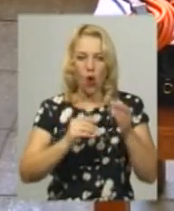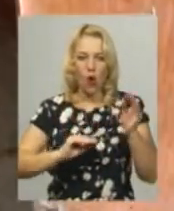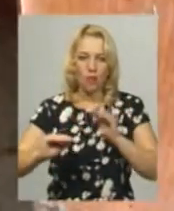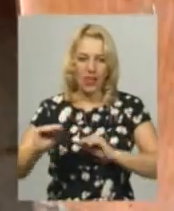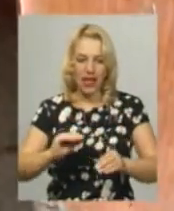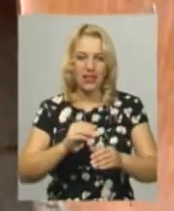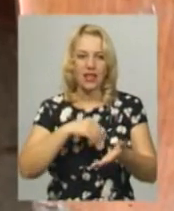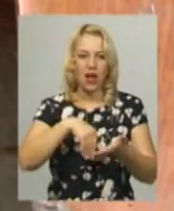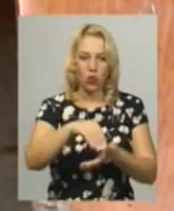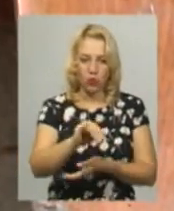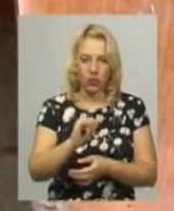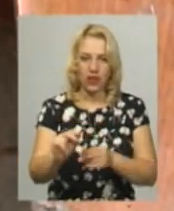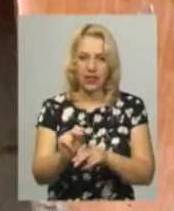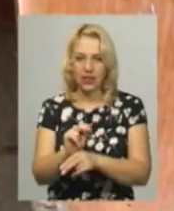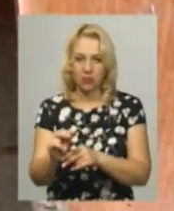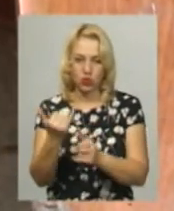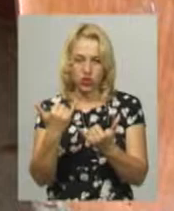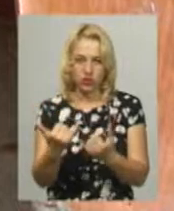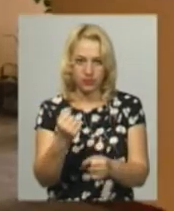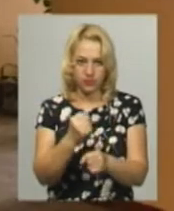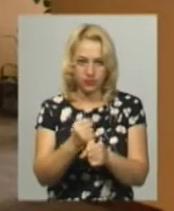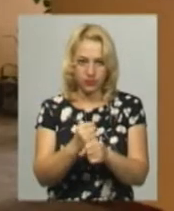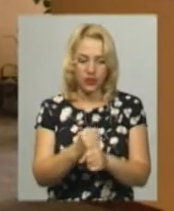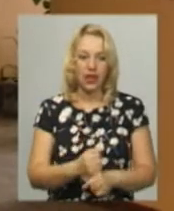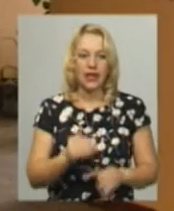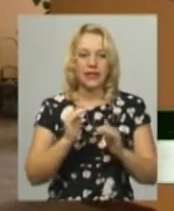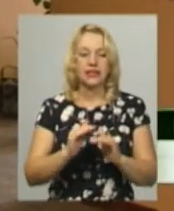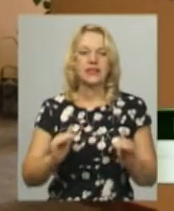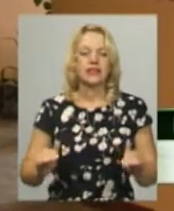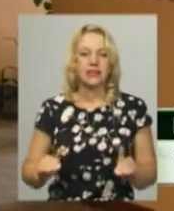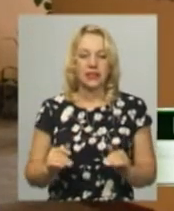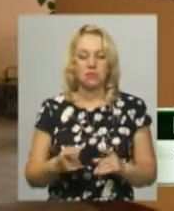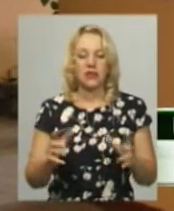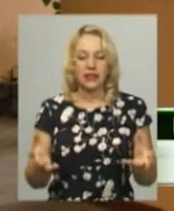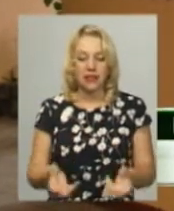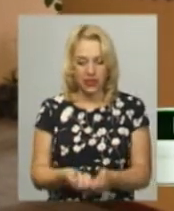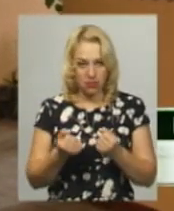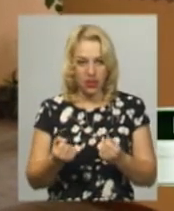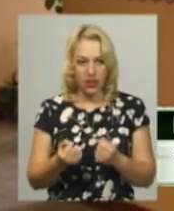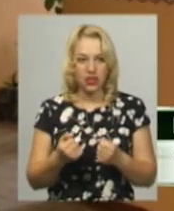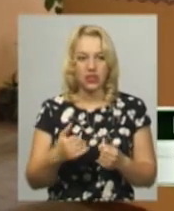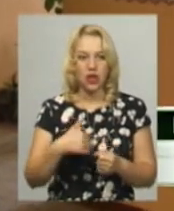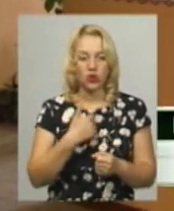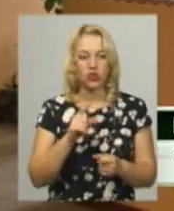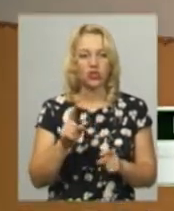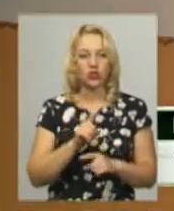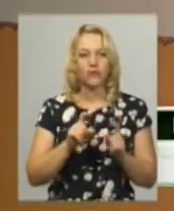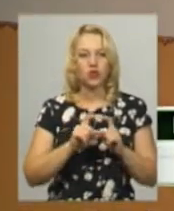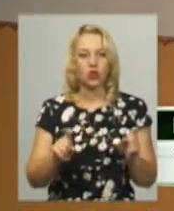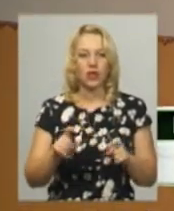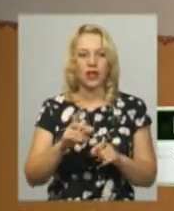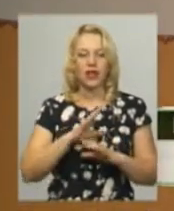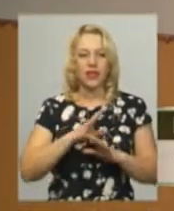Діана Веримчук. Ідея належить бібліотекарю Максиму Пянковському. Діти підтримали, вони захотіли, щоб в школі не було